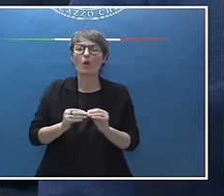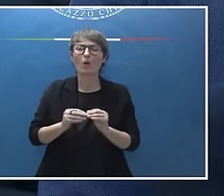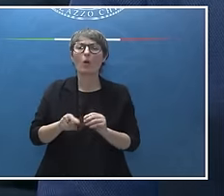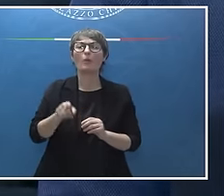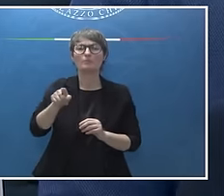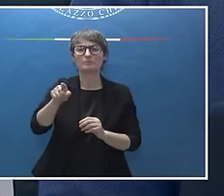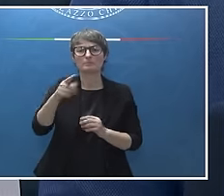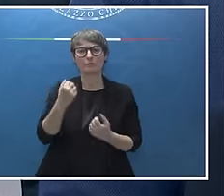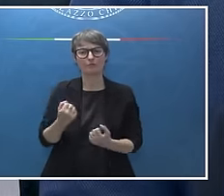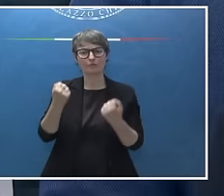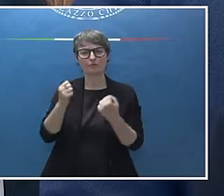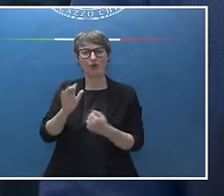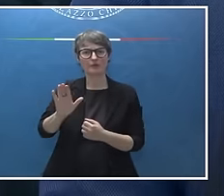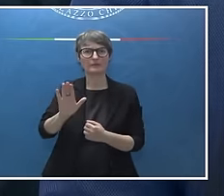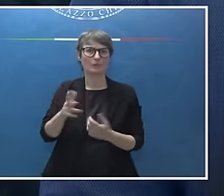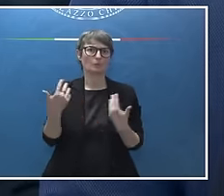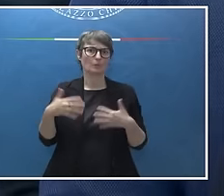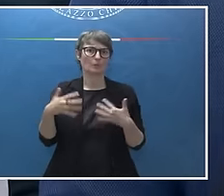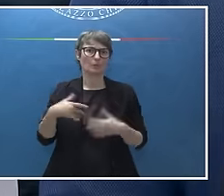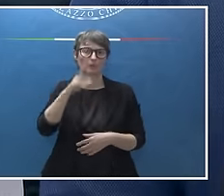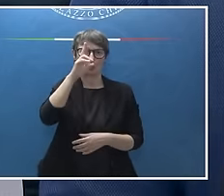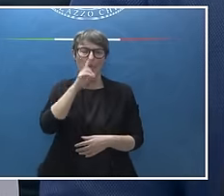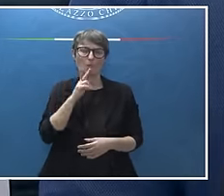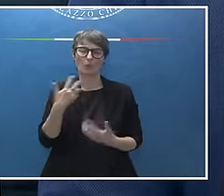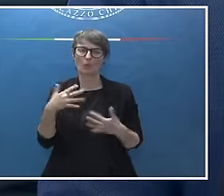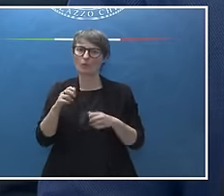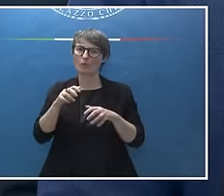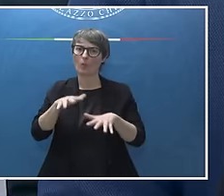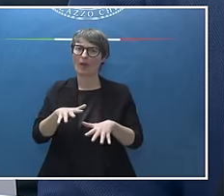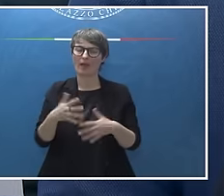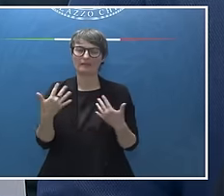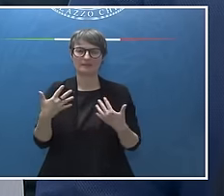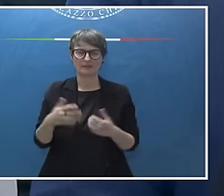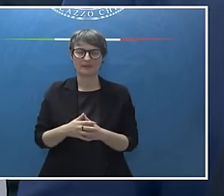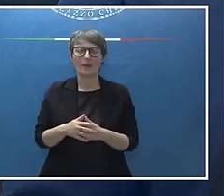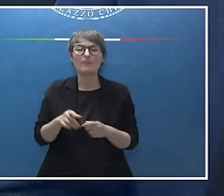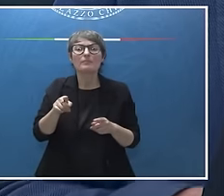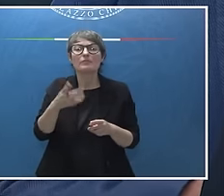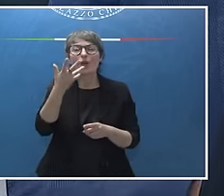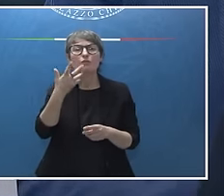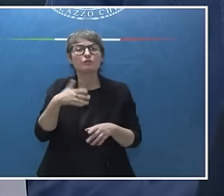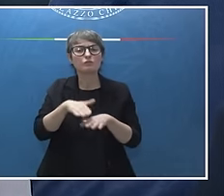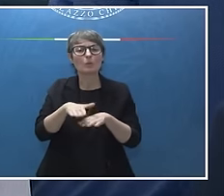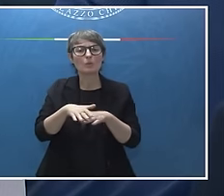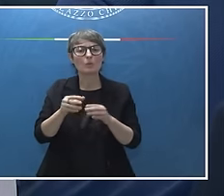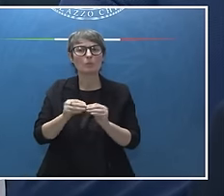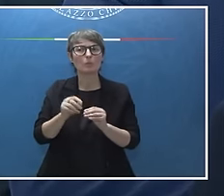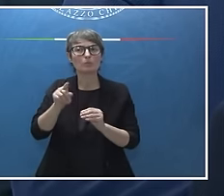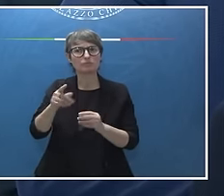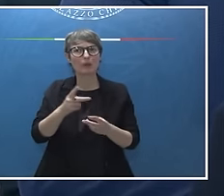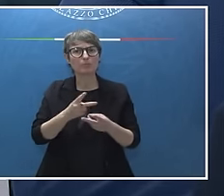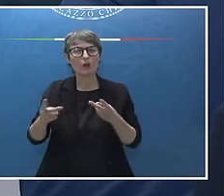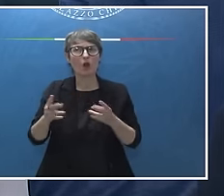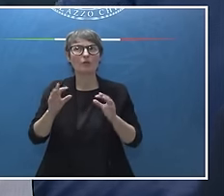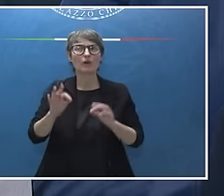politica così influente? Cercherà di far aumentare la forza dell'Italia